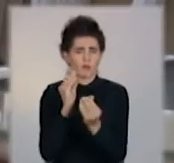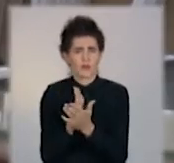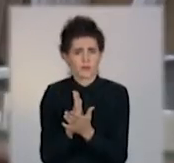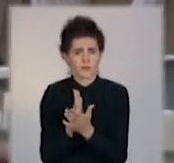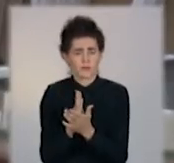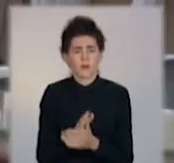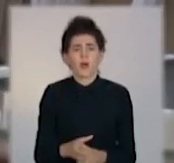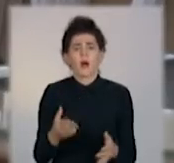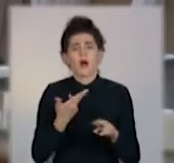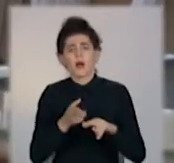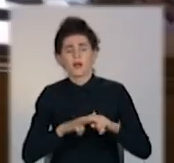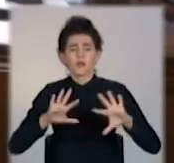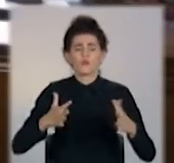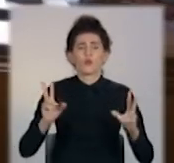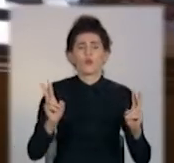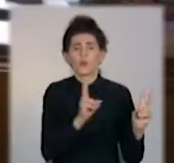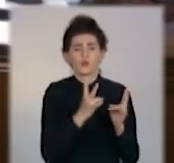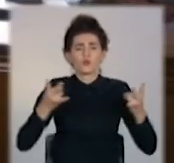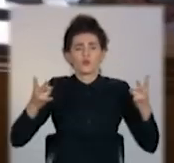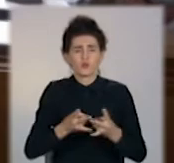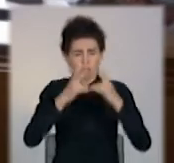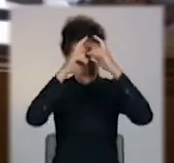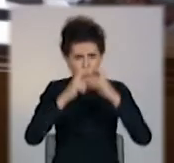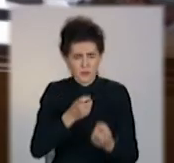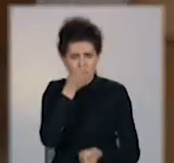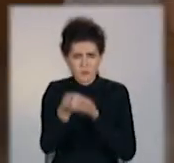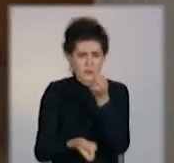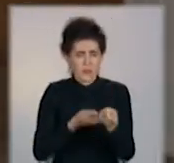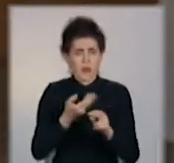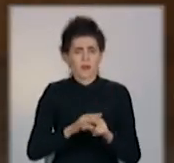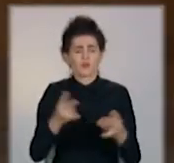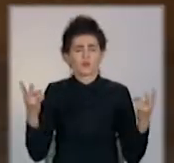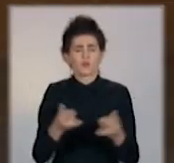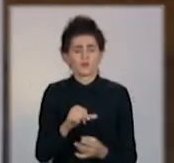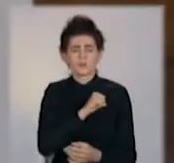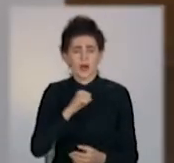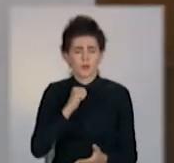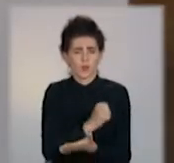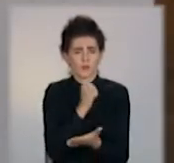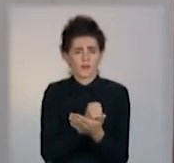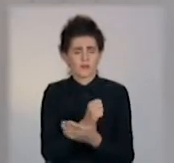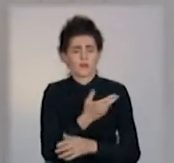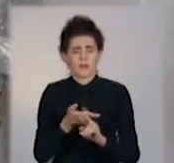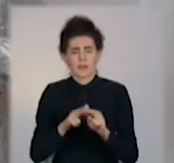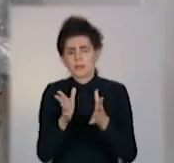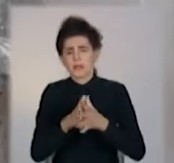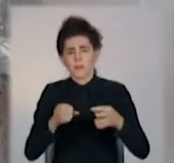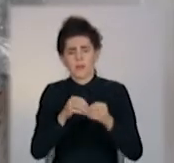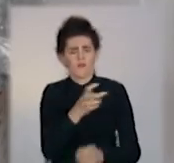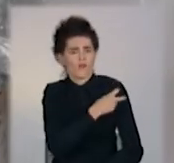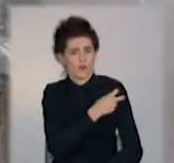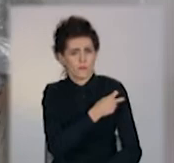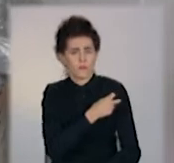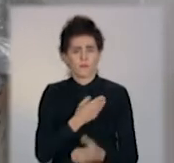Кому саме з пацієнтів проводити таке обстеження має визначити сімейний лікар, розповідають у профільному відділі.